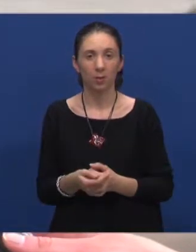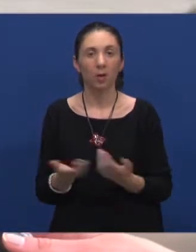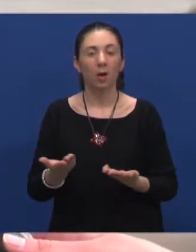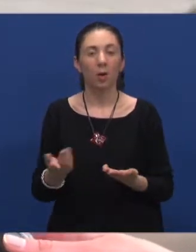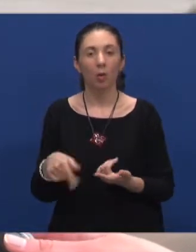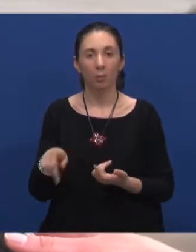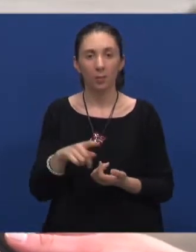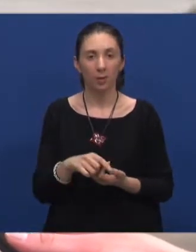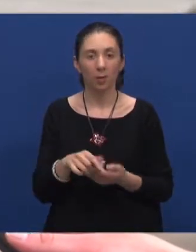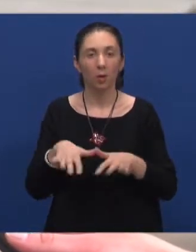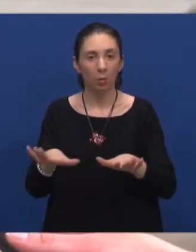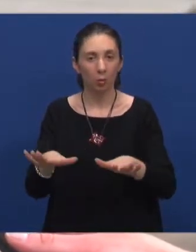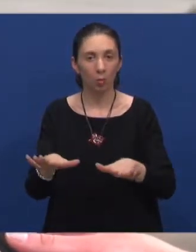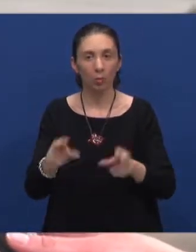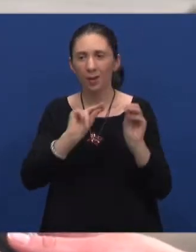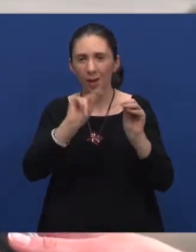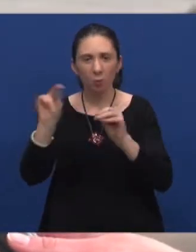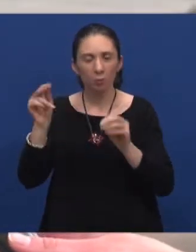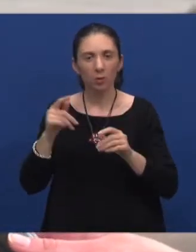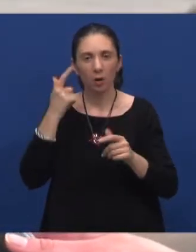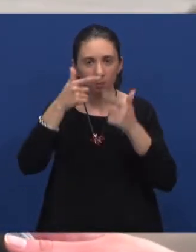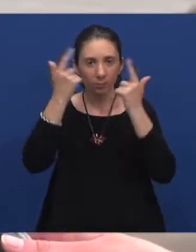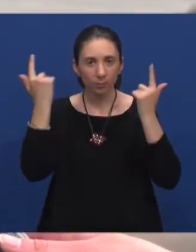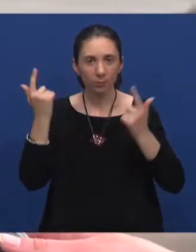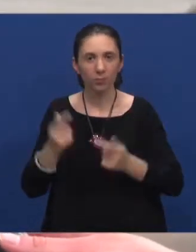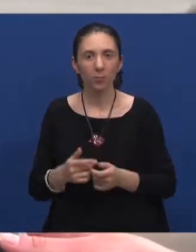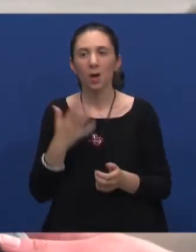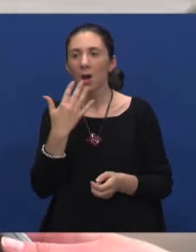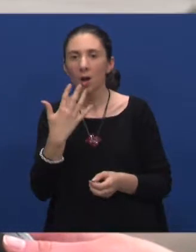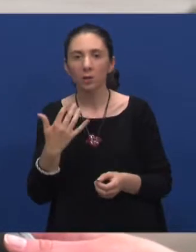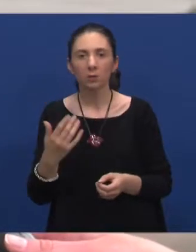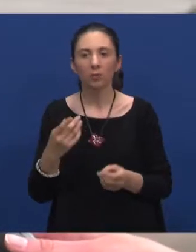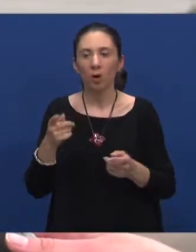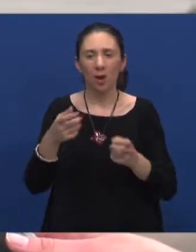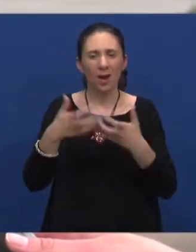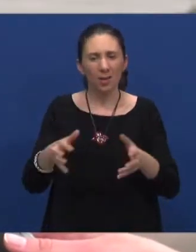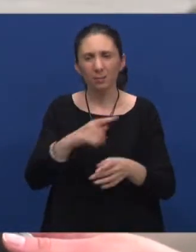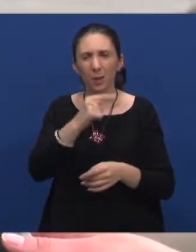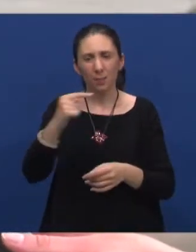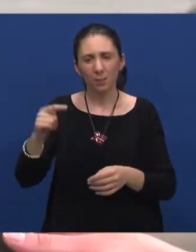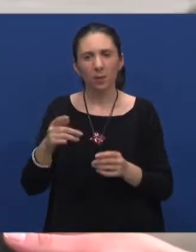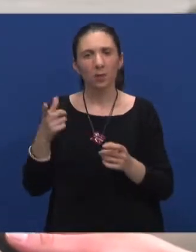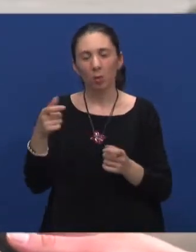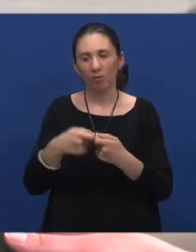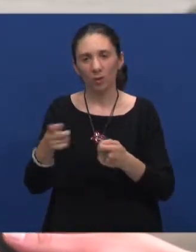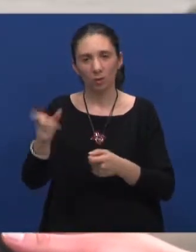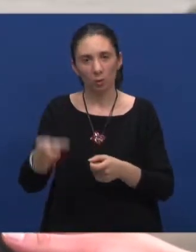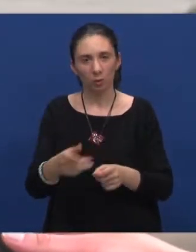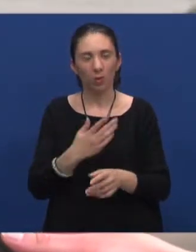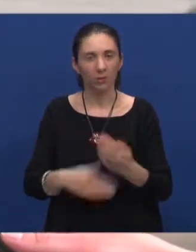znači, ljudi bili educirani, razbili određene predrasude prema osobama s invaliditetom